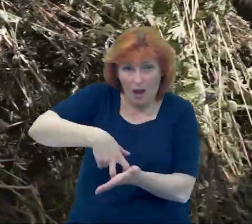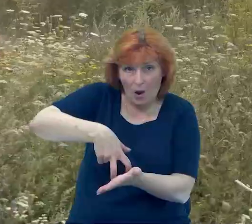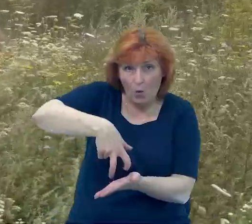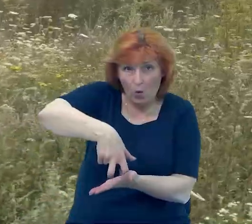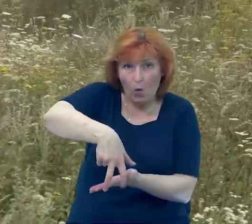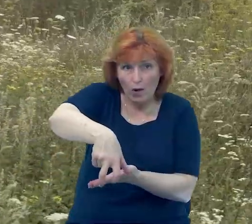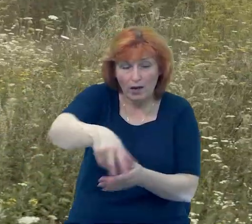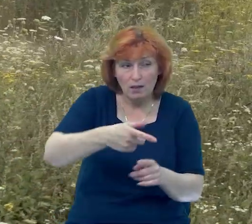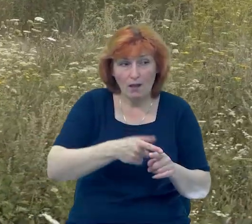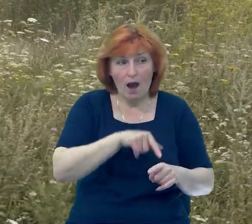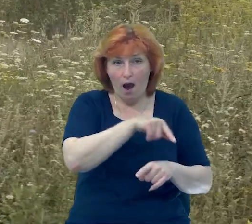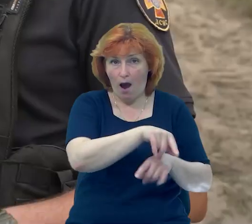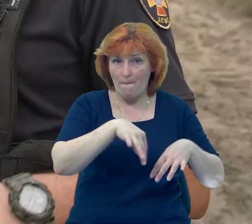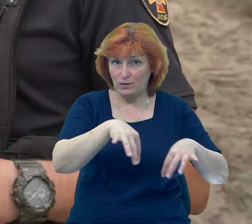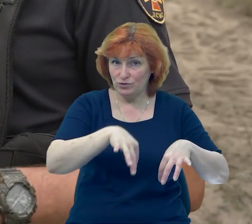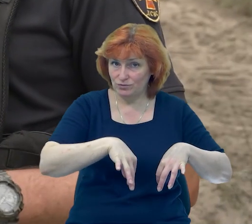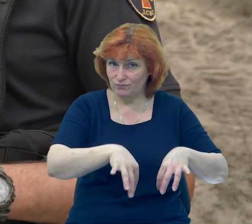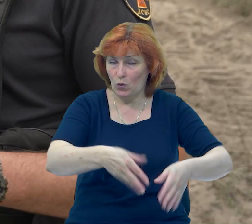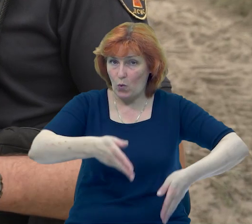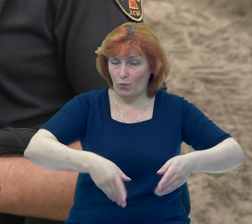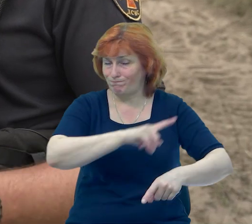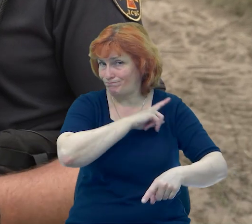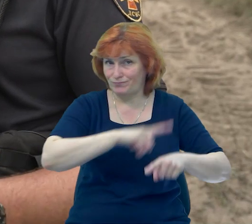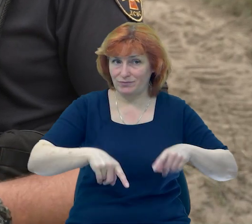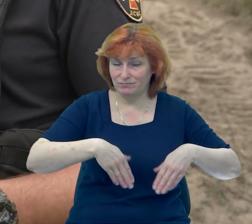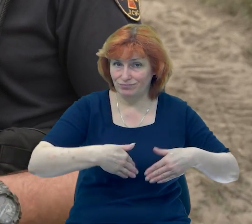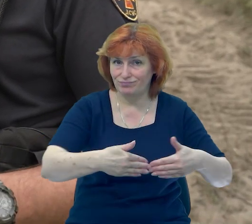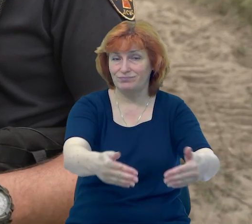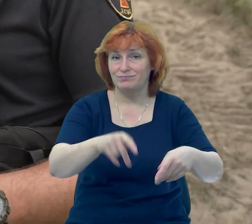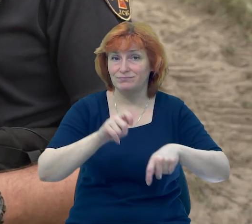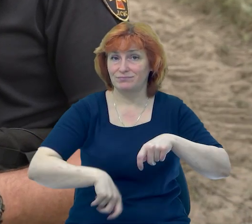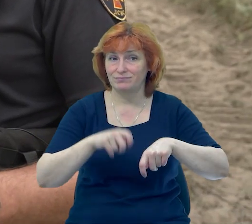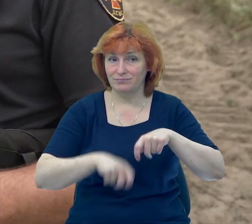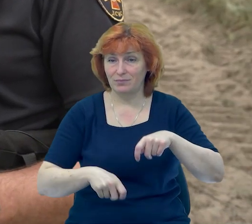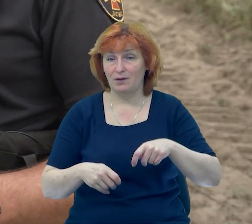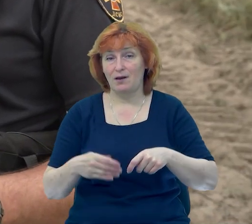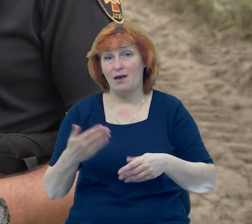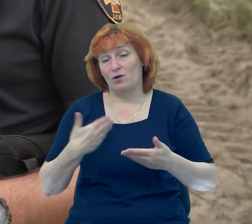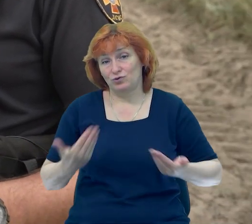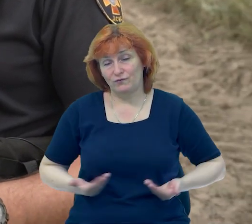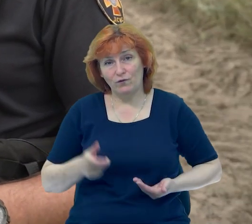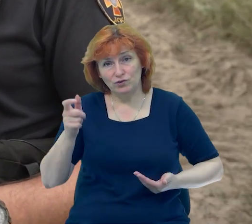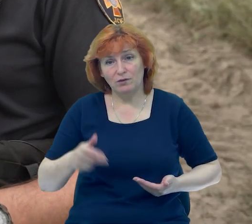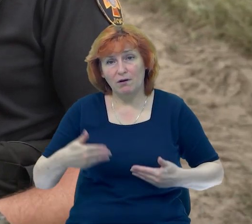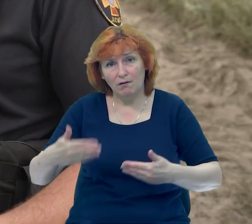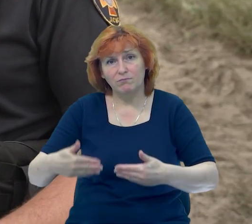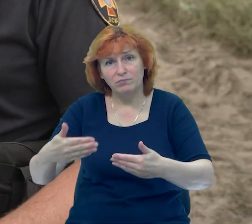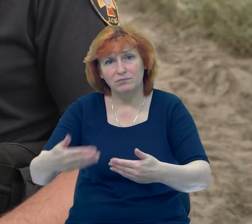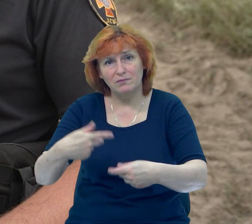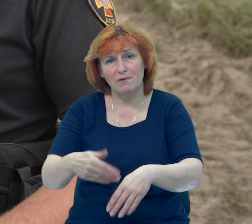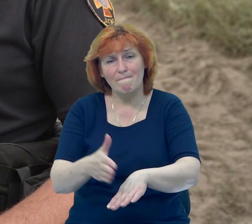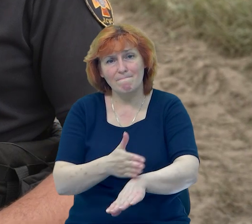територію може пройти набагато швидше. В неї максимальна швидкість, до речі, 5 кілометрів за годину, а в роботі, в принципі, там десь кілометр